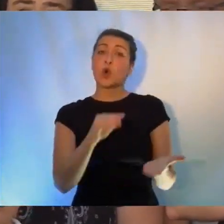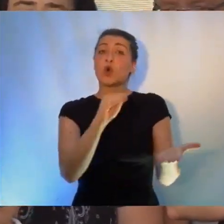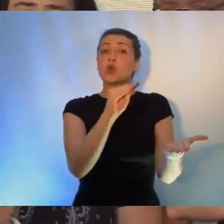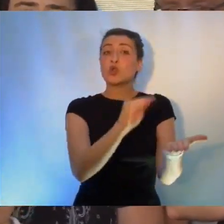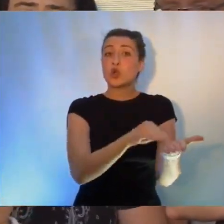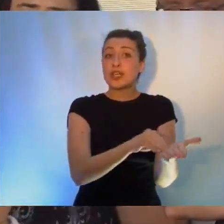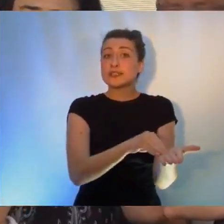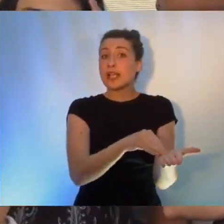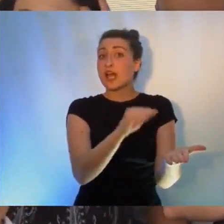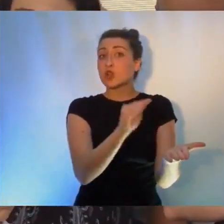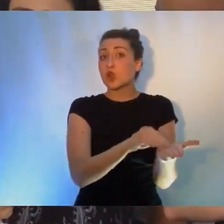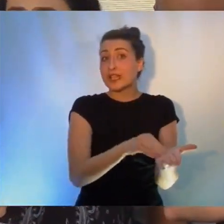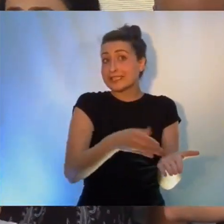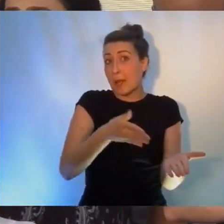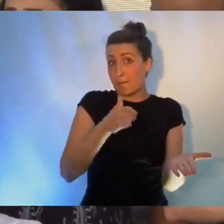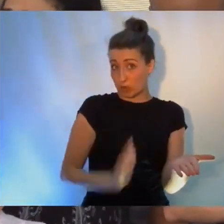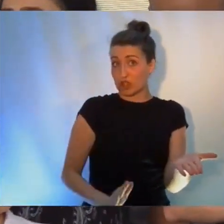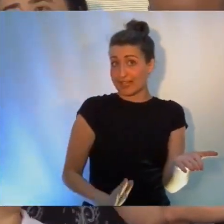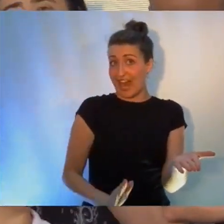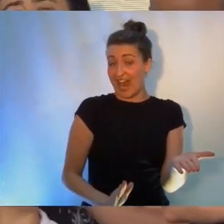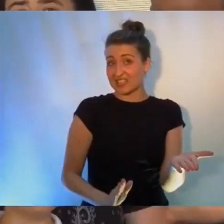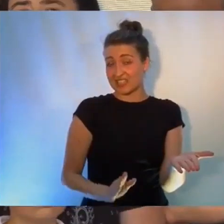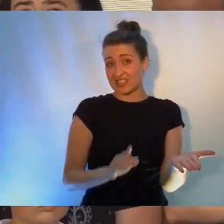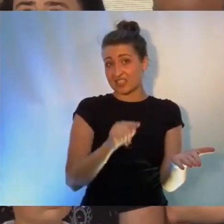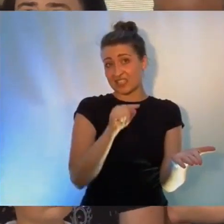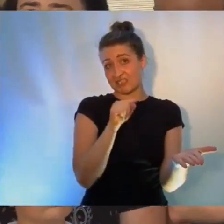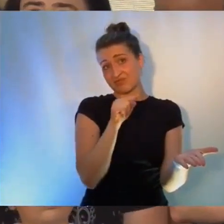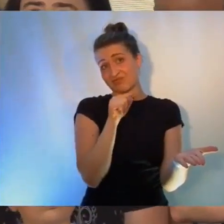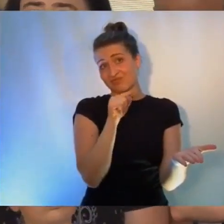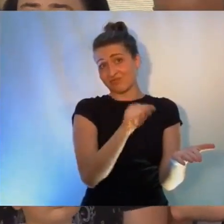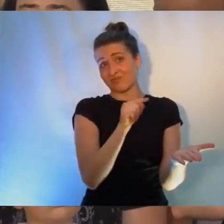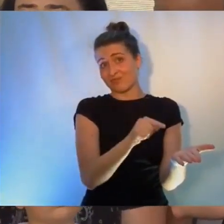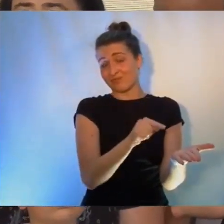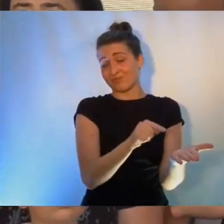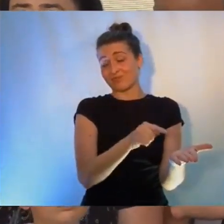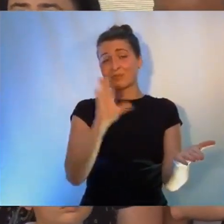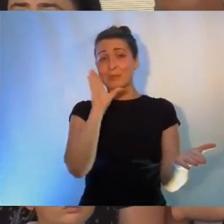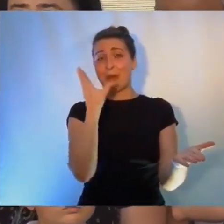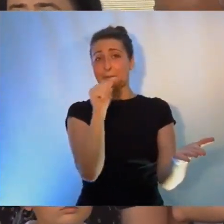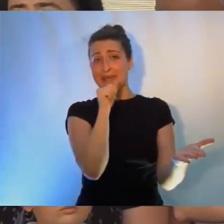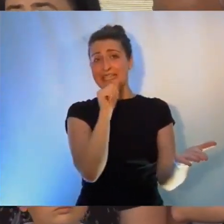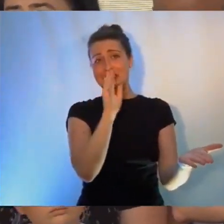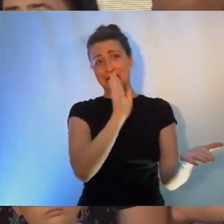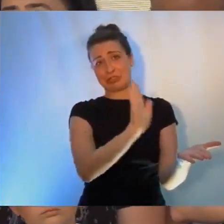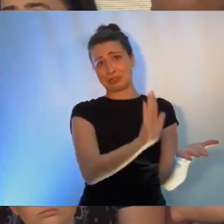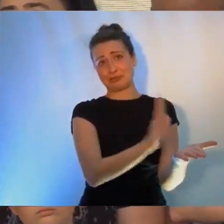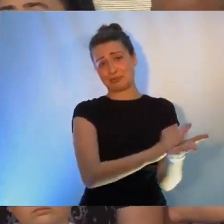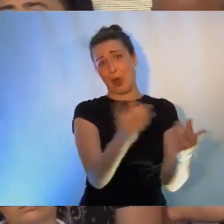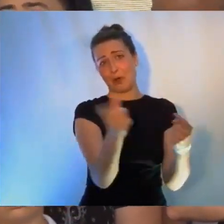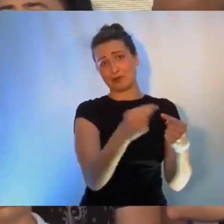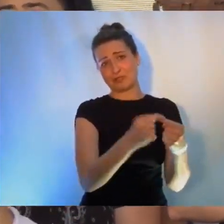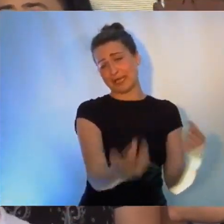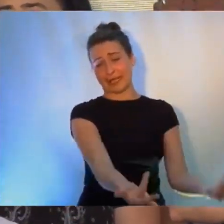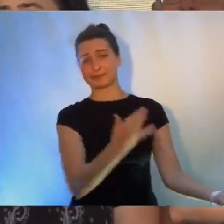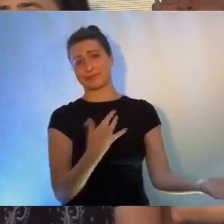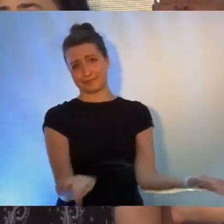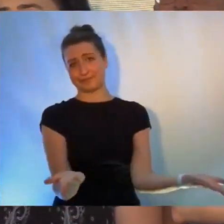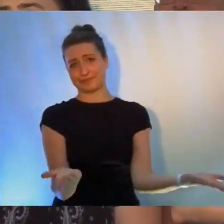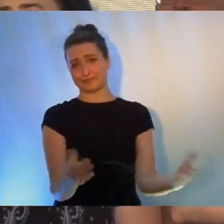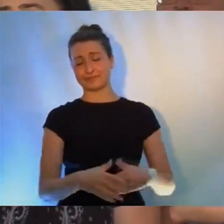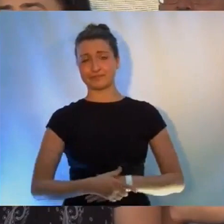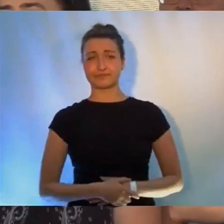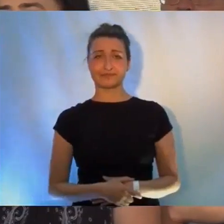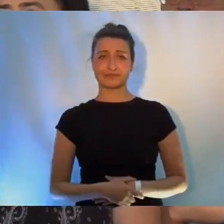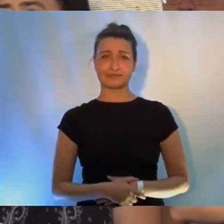my tak nenecháme, chceme změnu a už to tady bylo řečeno, ta změna může být, když budeme všichni k volbám a když to